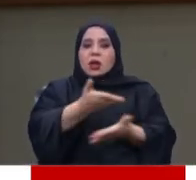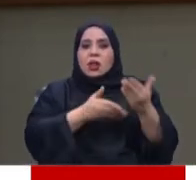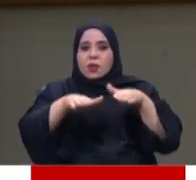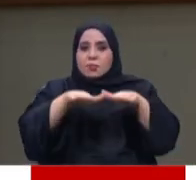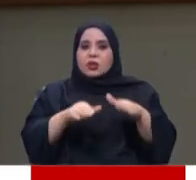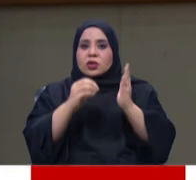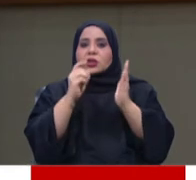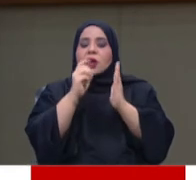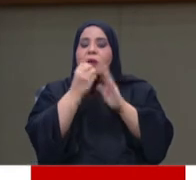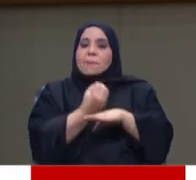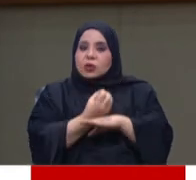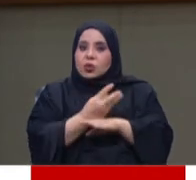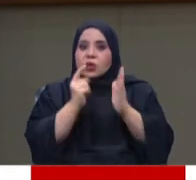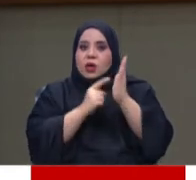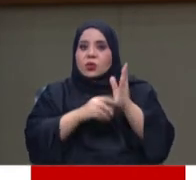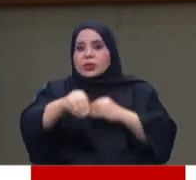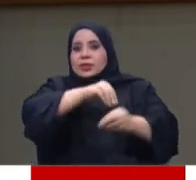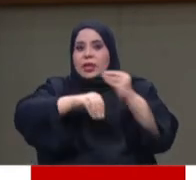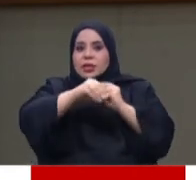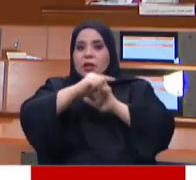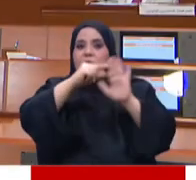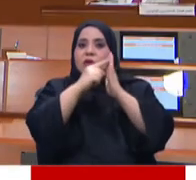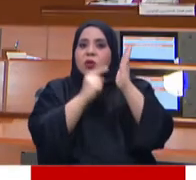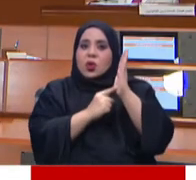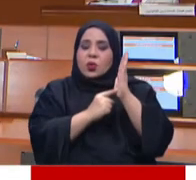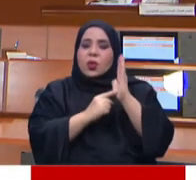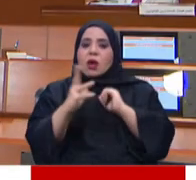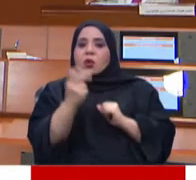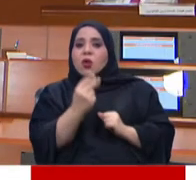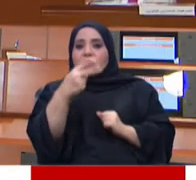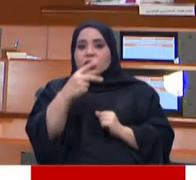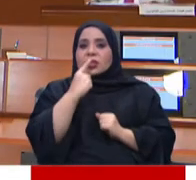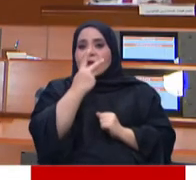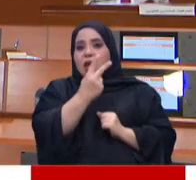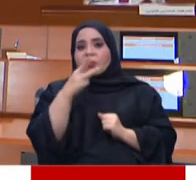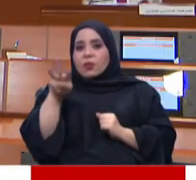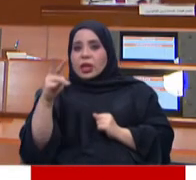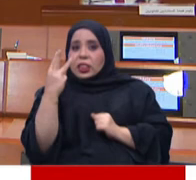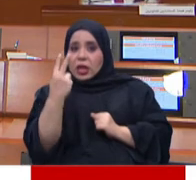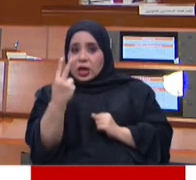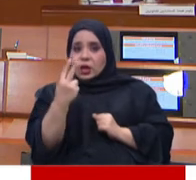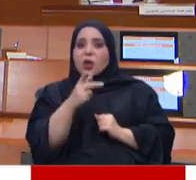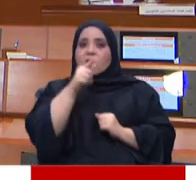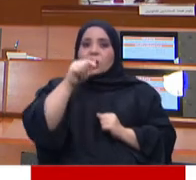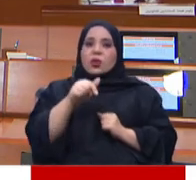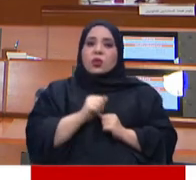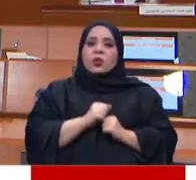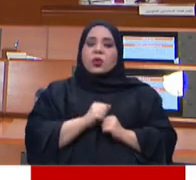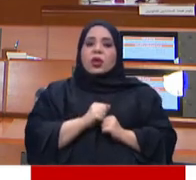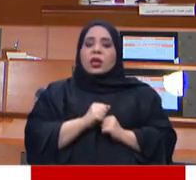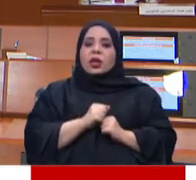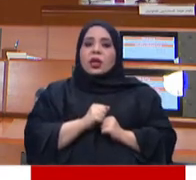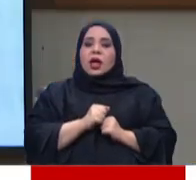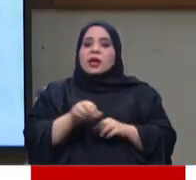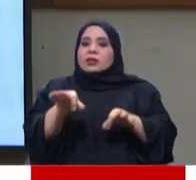قانون بتعديل بعض أحكام المرسوم بقانون رقم 20 لسنة 2002 بشأن تنظيم صيد واستغلال وحماية الثروة